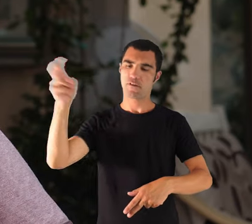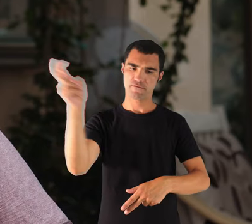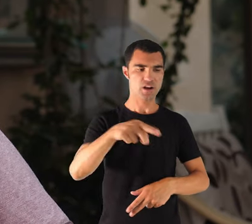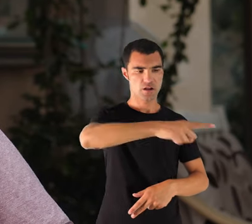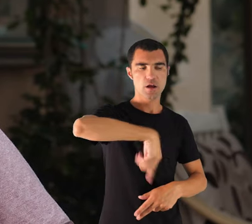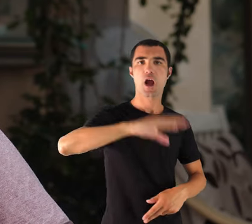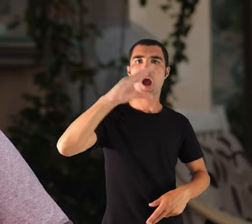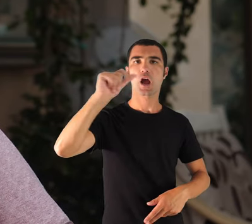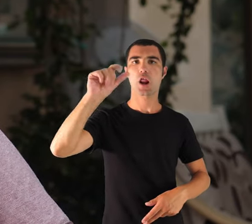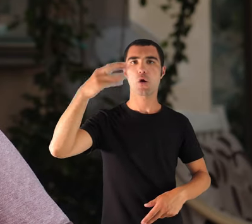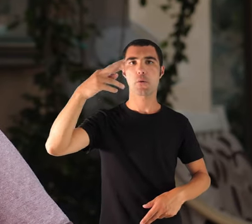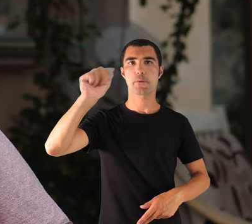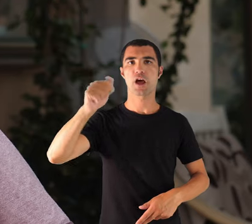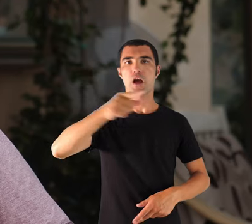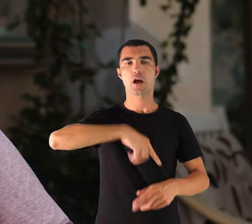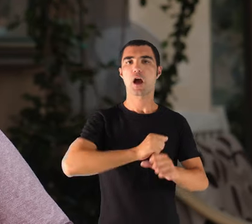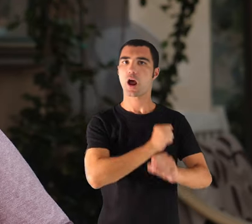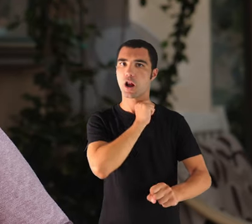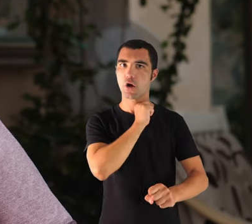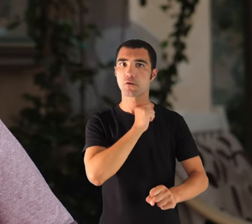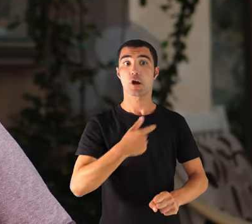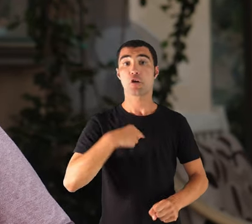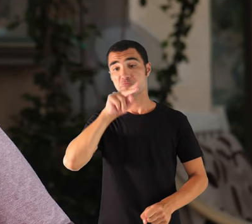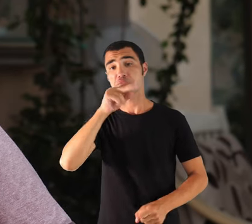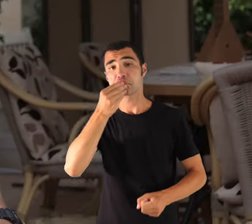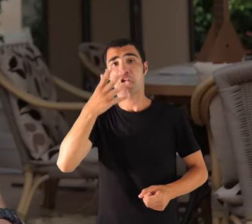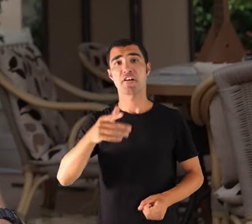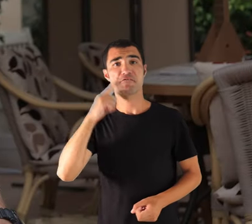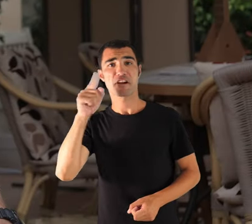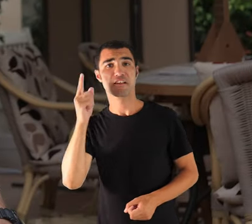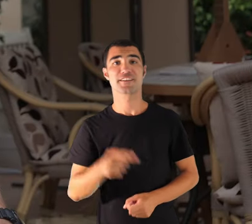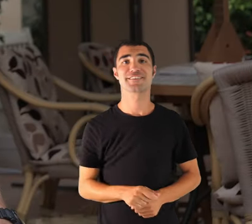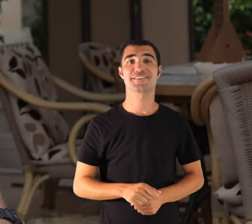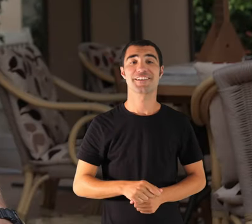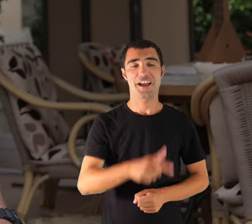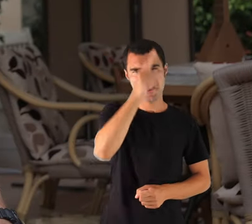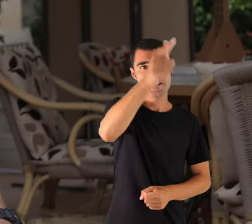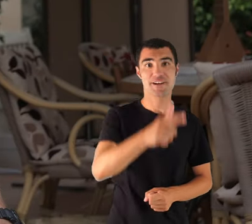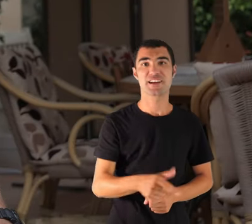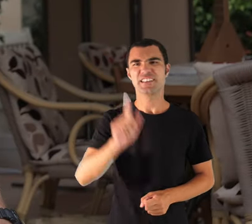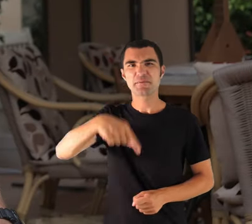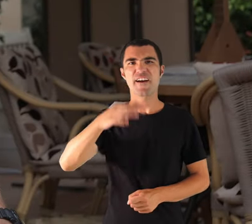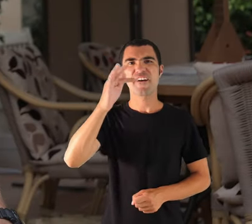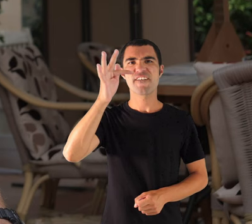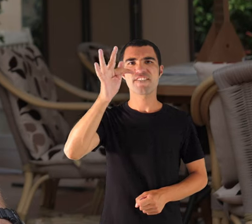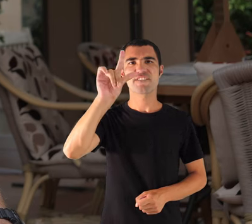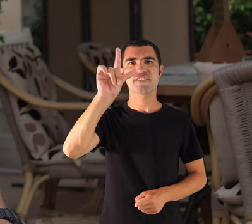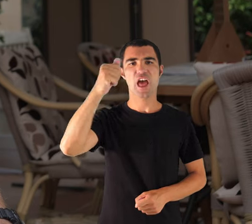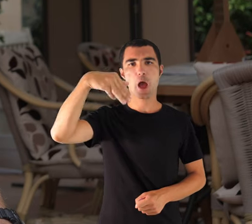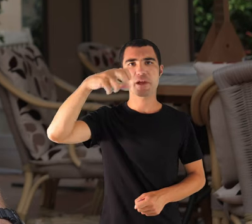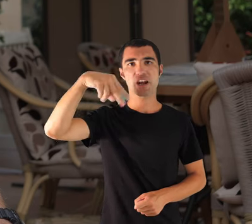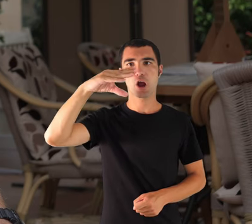Vaig defensar, bastant bé en Salamana, bastant bé i els franceses bastant bé. A Esclamenco agafàvem tots, tots,